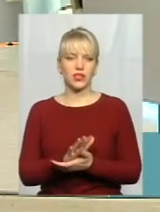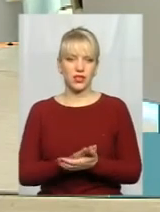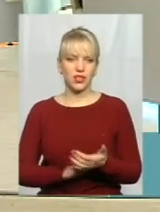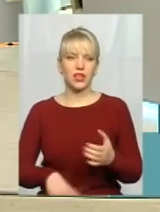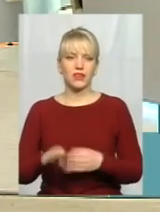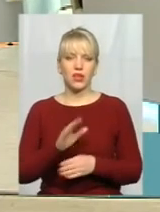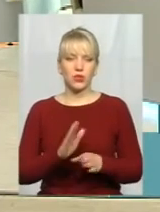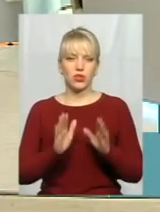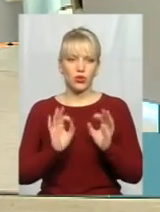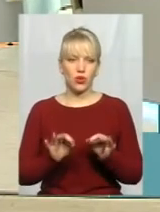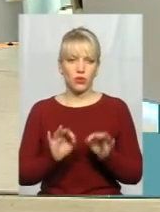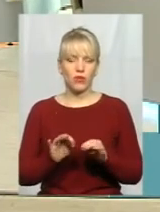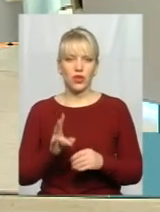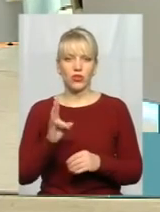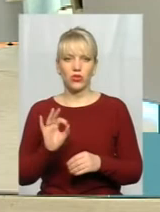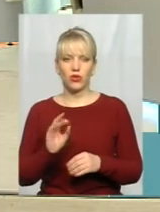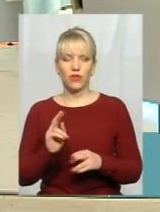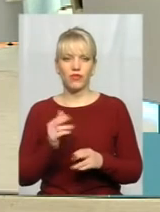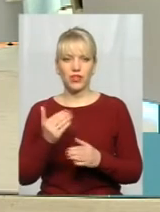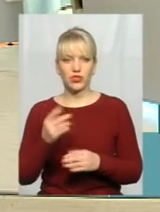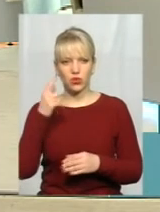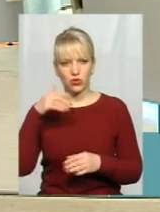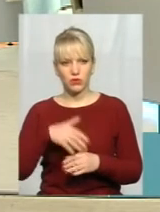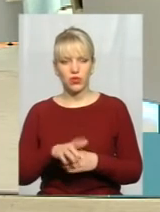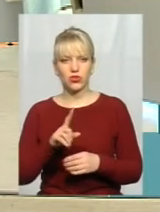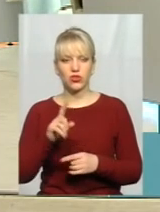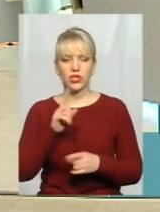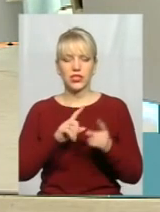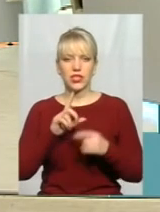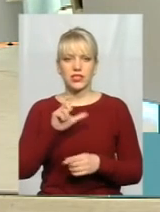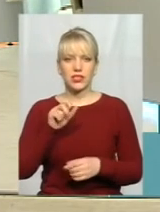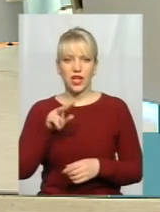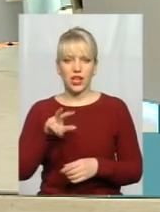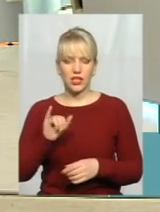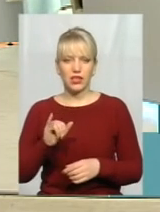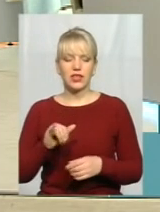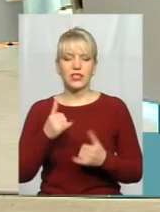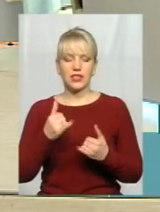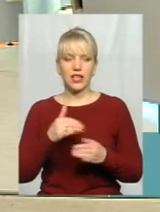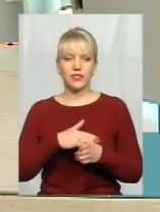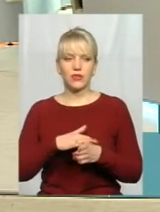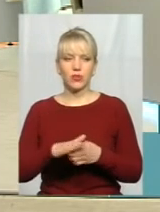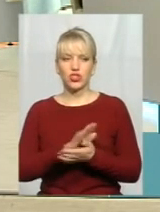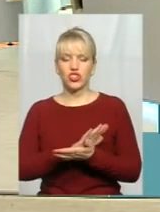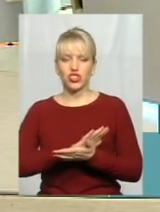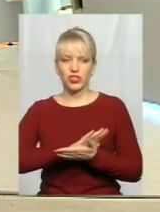буде нормально. Але ви зрозумієте, що в сесійній залі зараз відбувається чисто